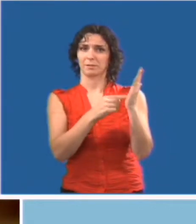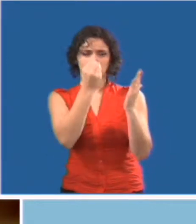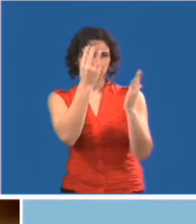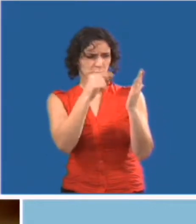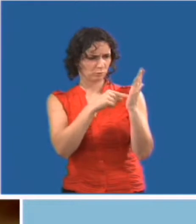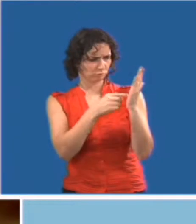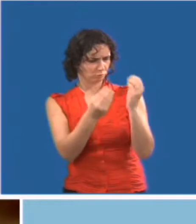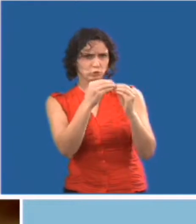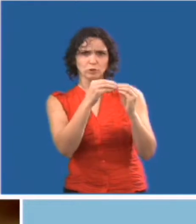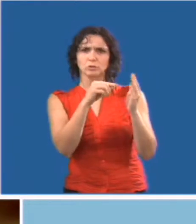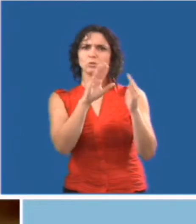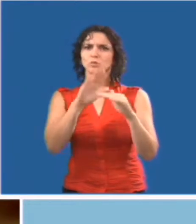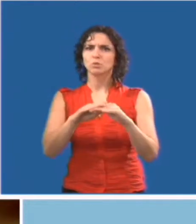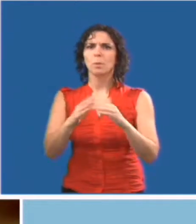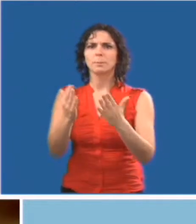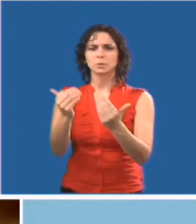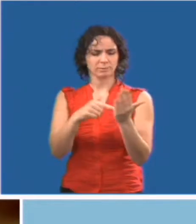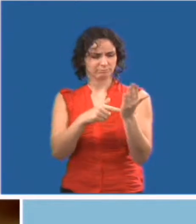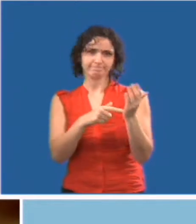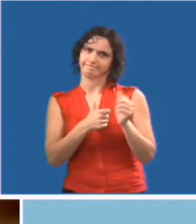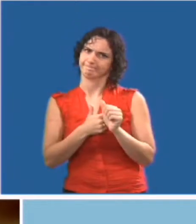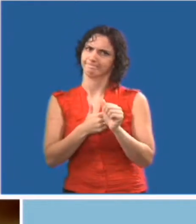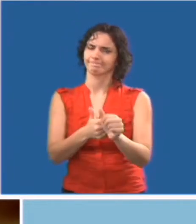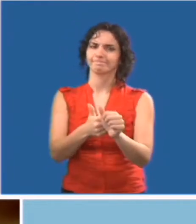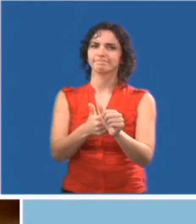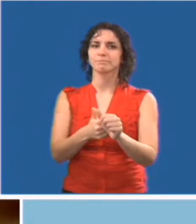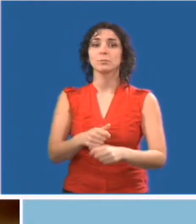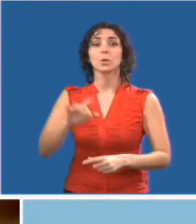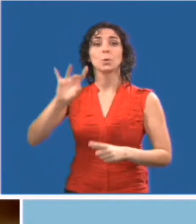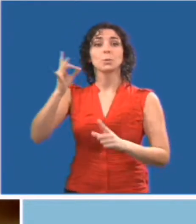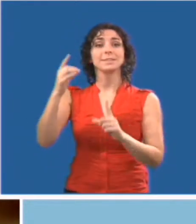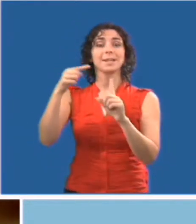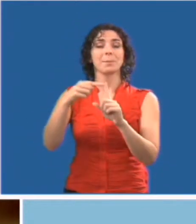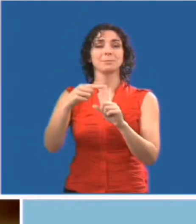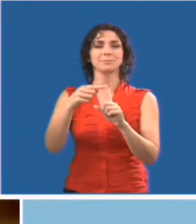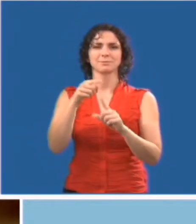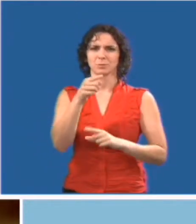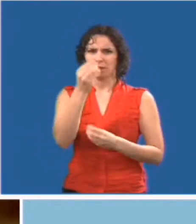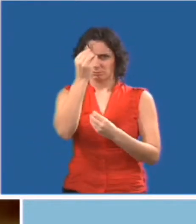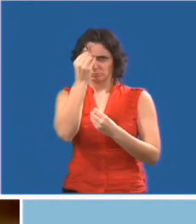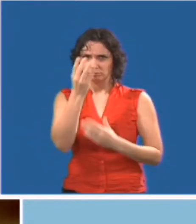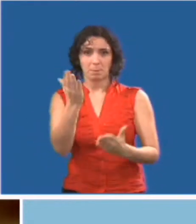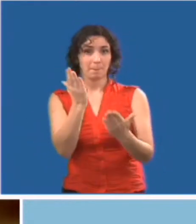Si vous fournissez du matériel documentaire, expliquez ce que c'est.